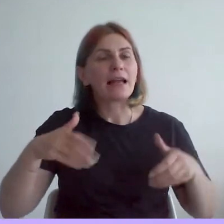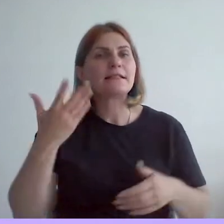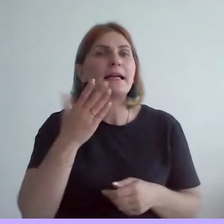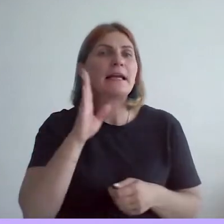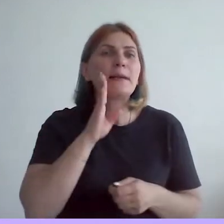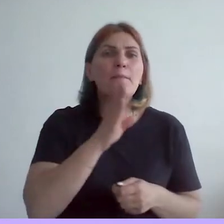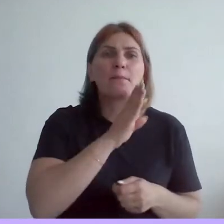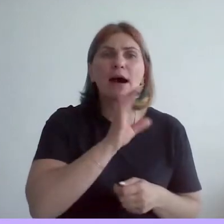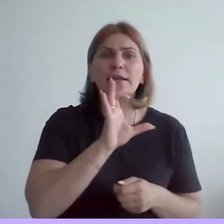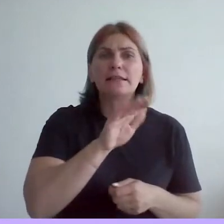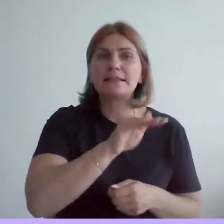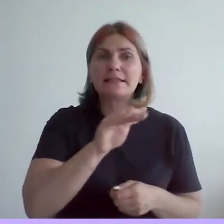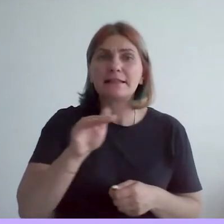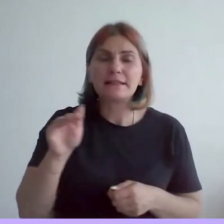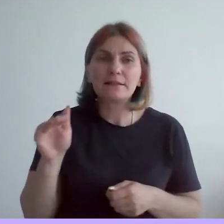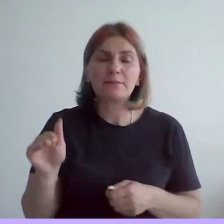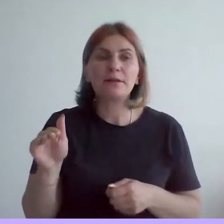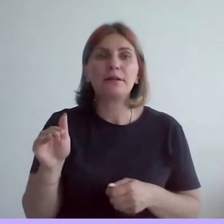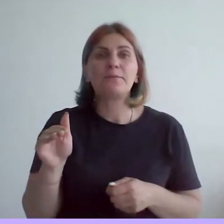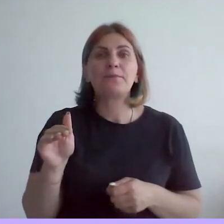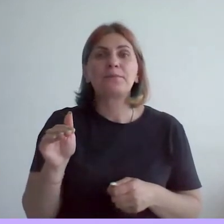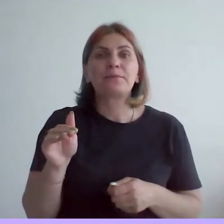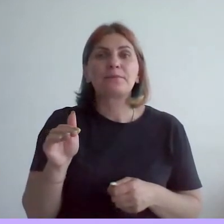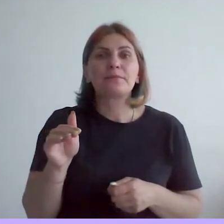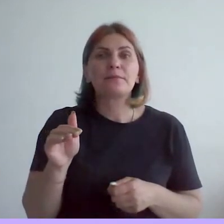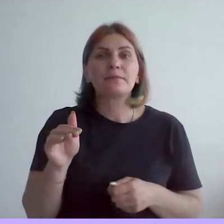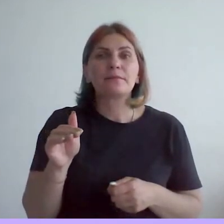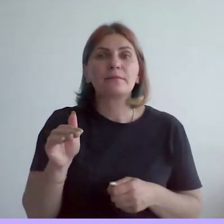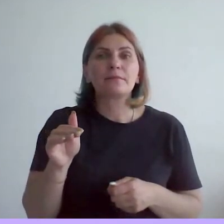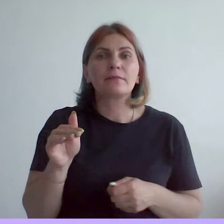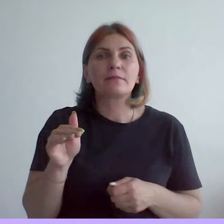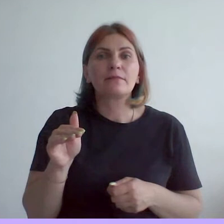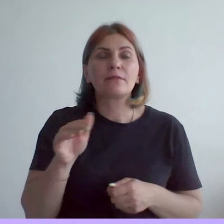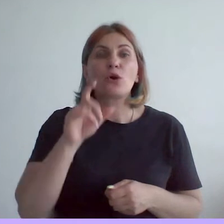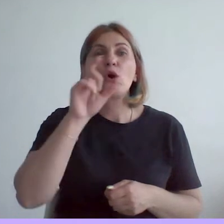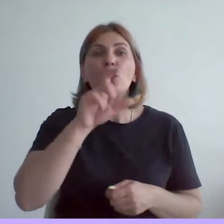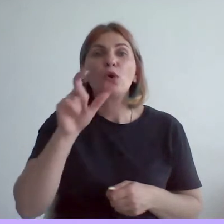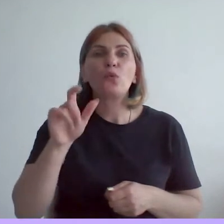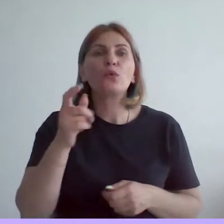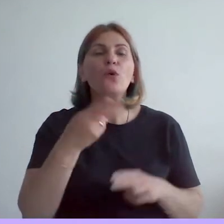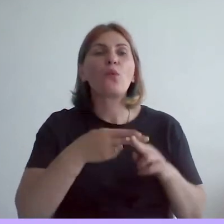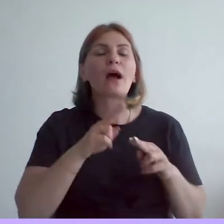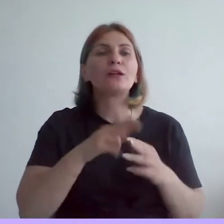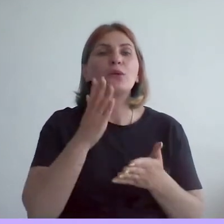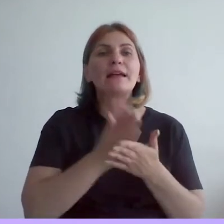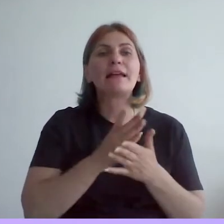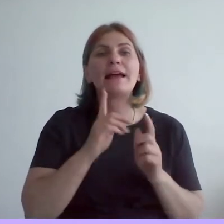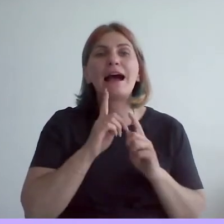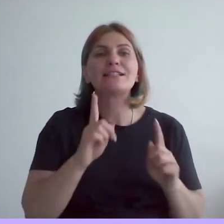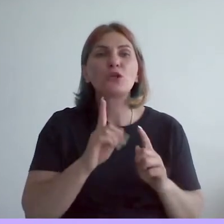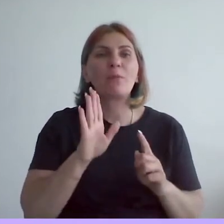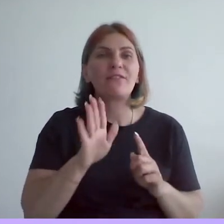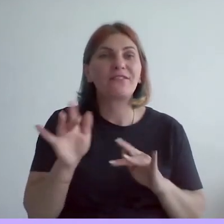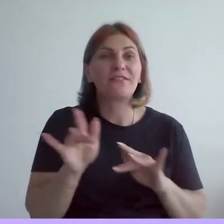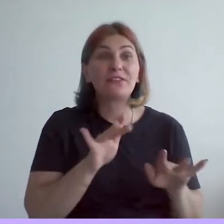детьми, или в принципе люди, у которых есть особенности перемещения, они могут